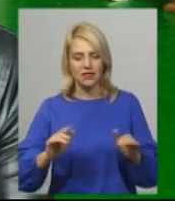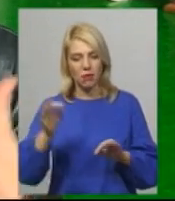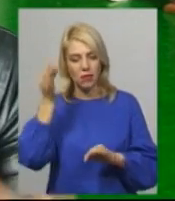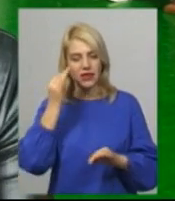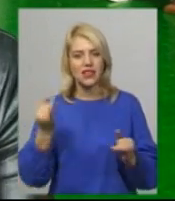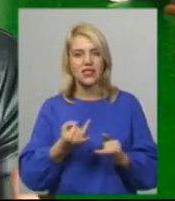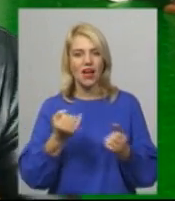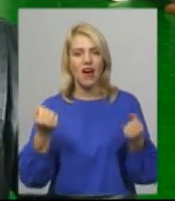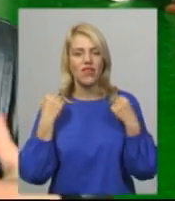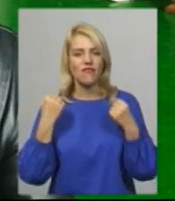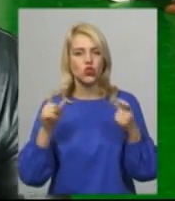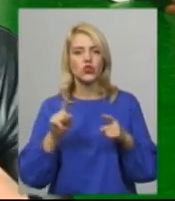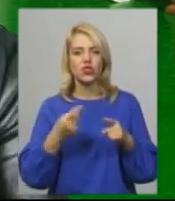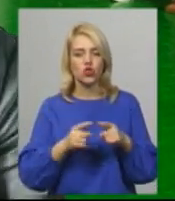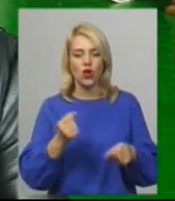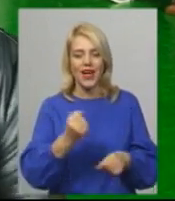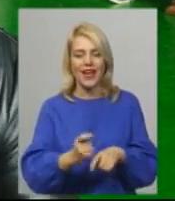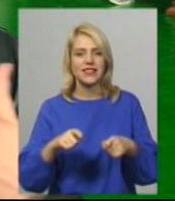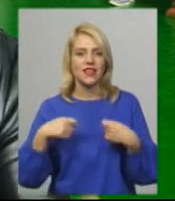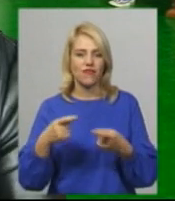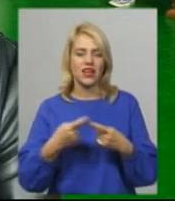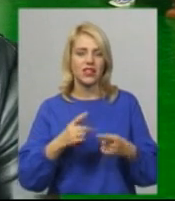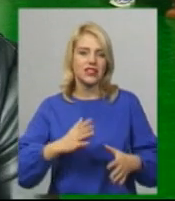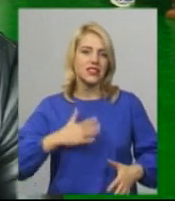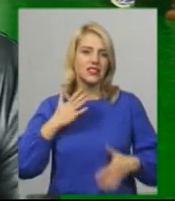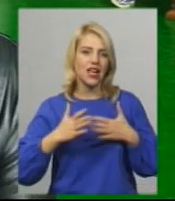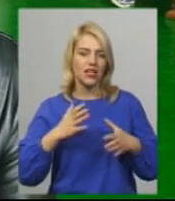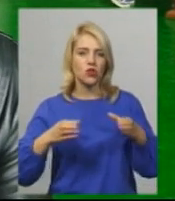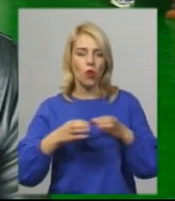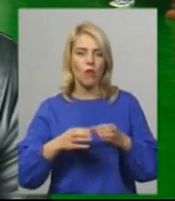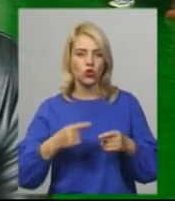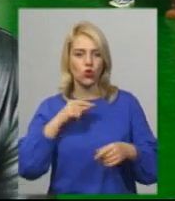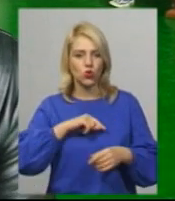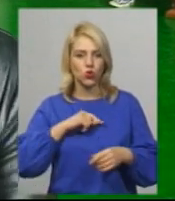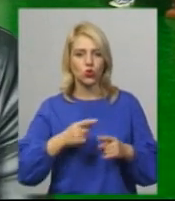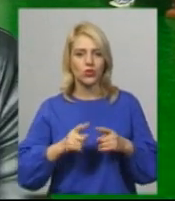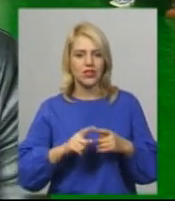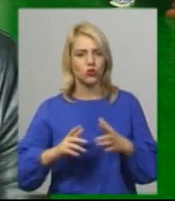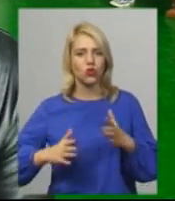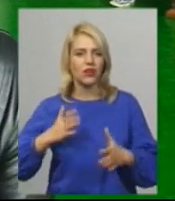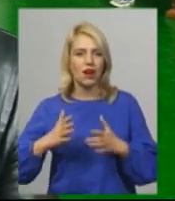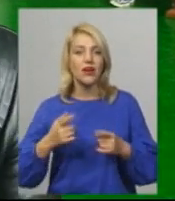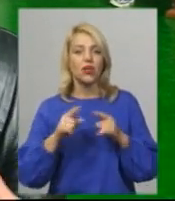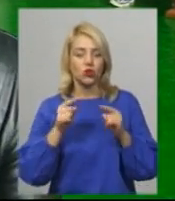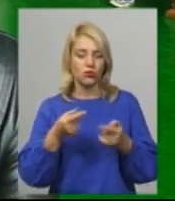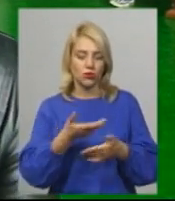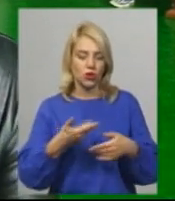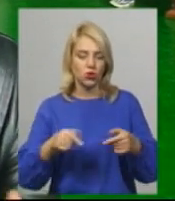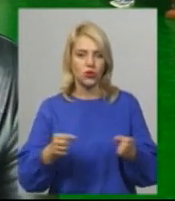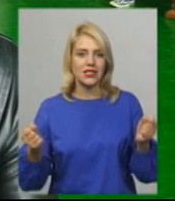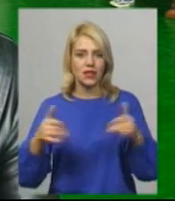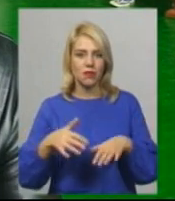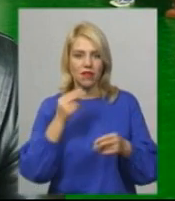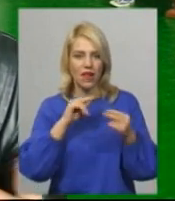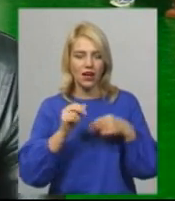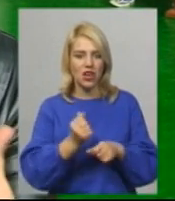що? Це естафети, це заряд командного духу, це той драйв, який передається завжди в естафетах. Тому тут ми зібрали найкращі ті